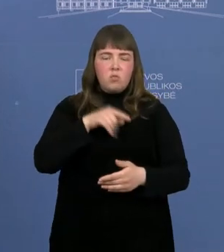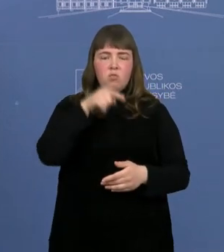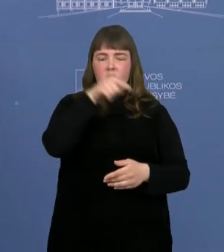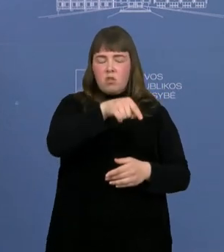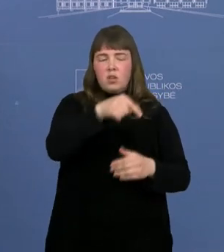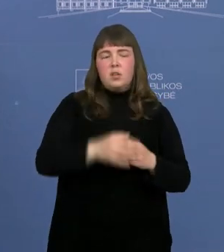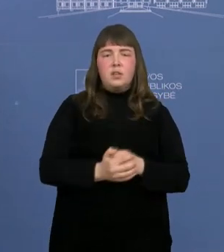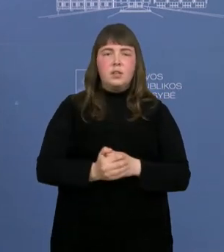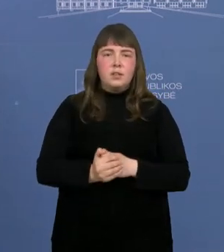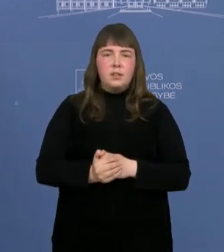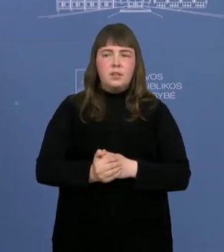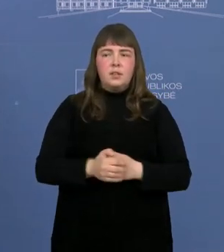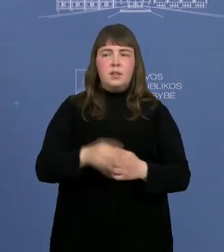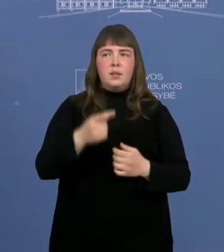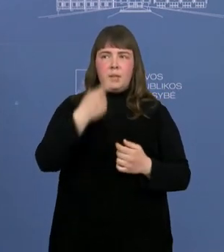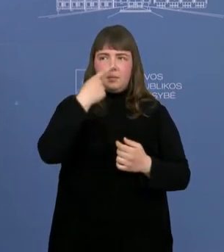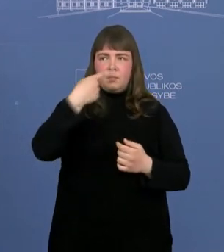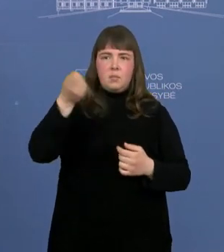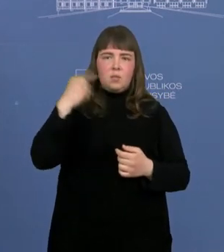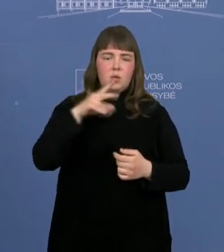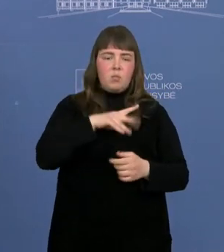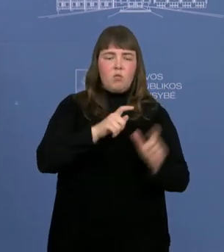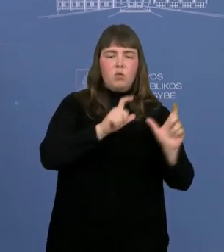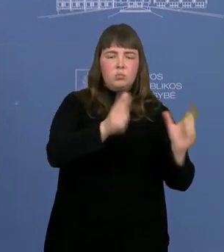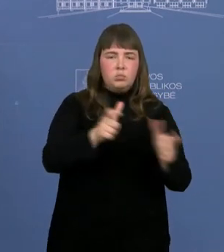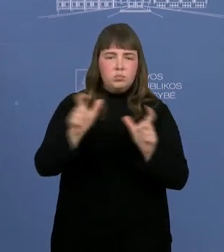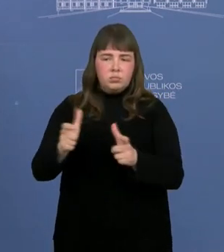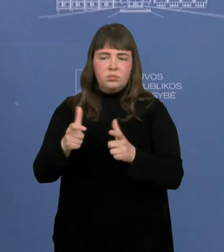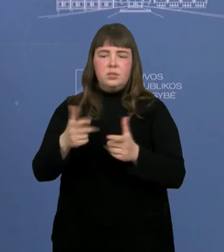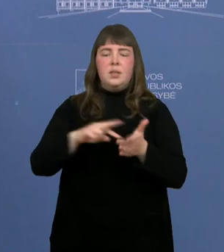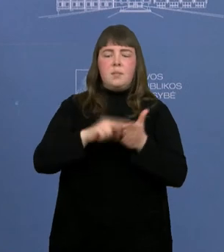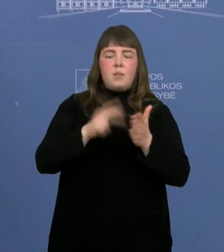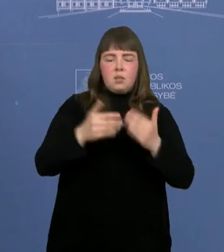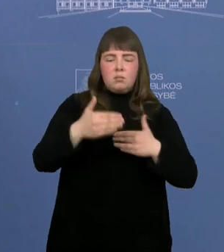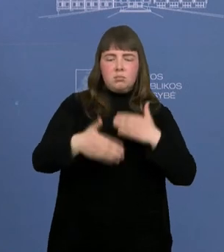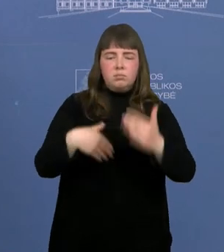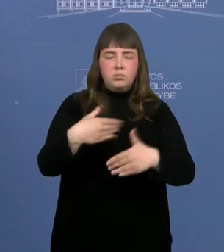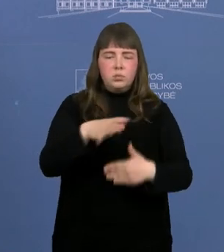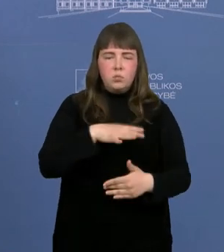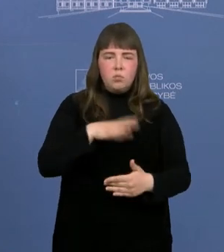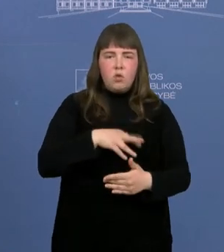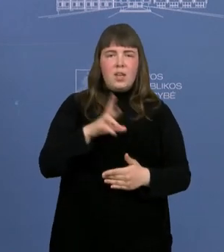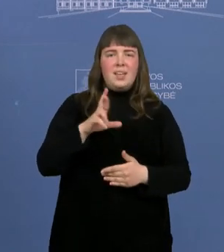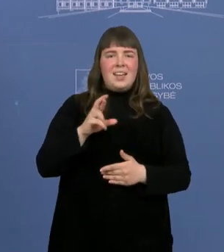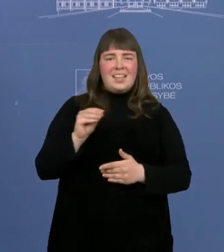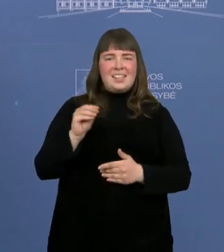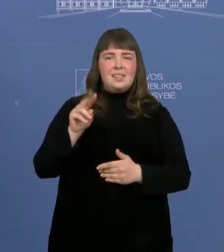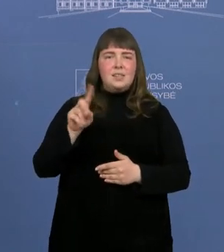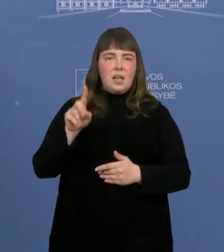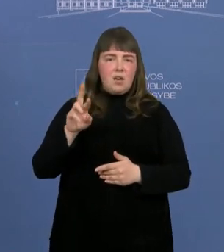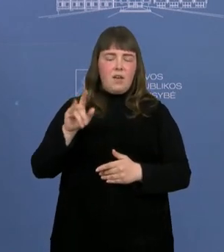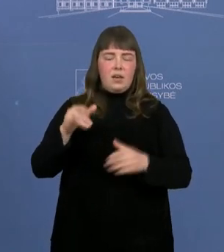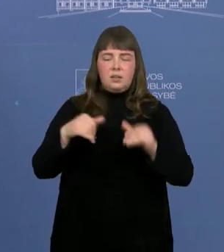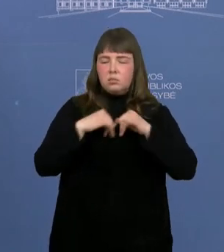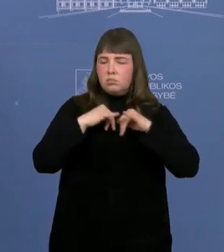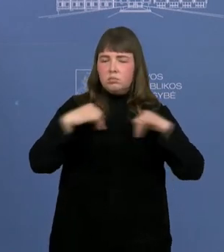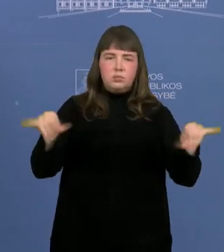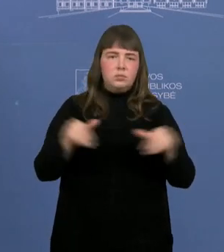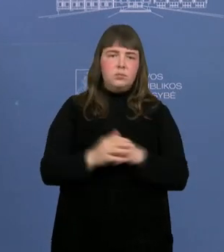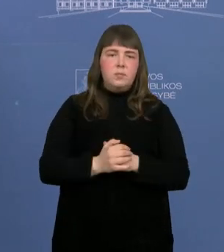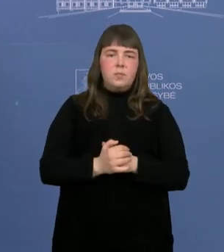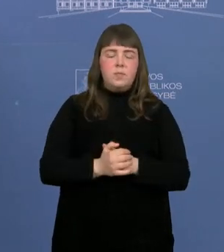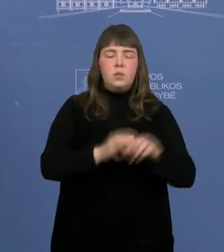buvo einama čia nuosekliai planavimo tikslais ir rezervatas išplėstas yra reikšmingai. Likutis yra